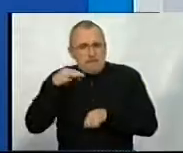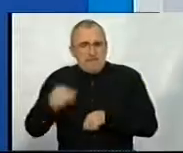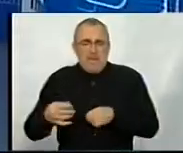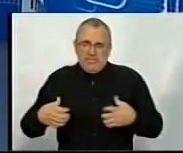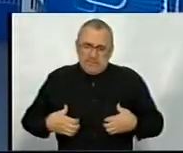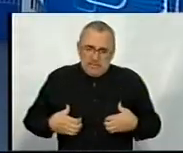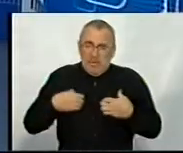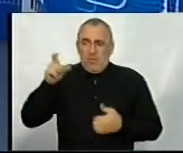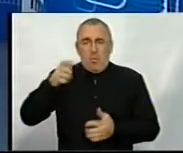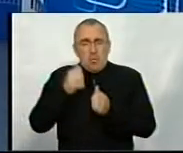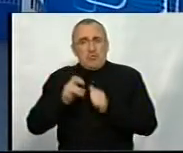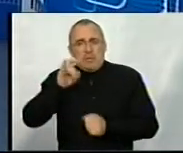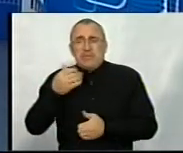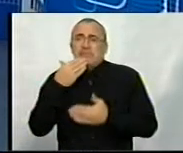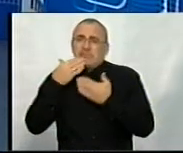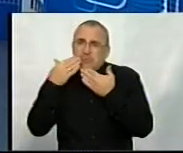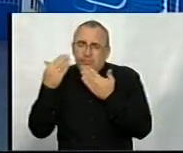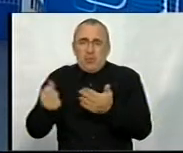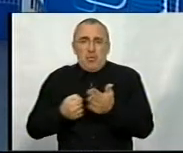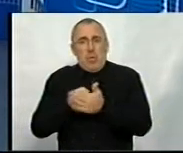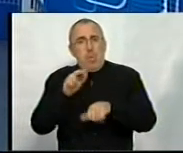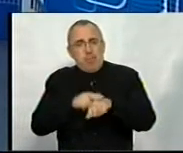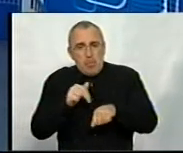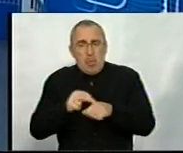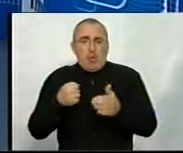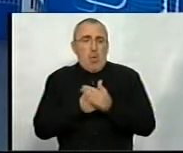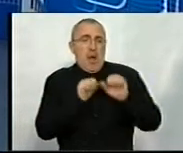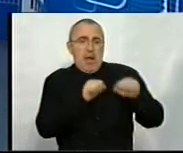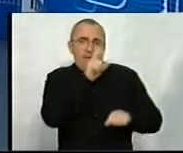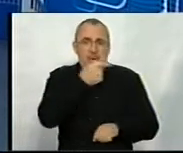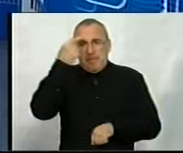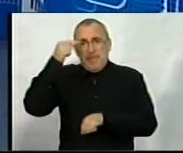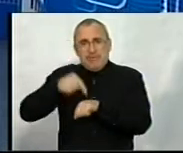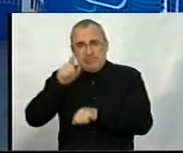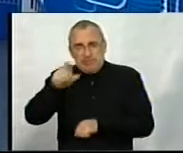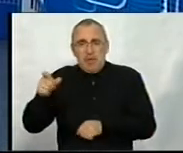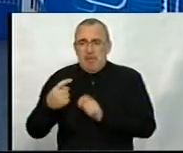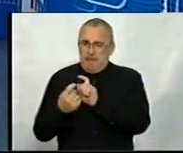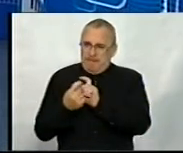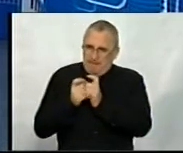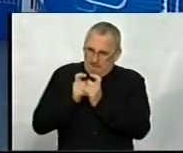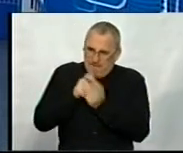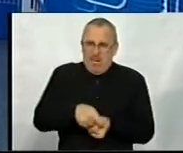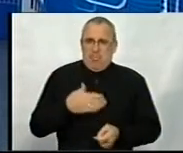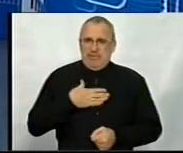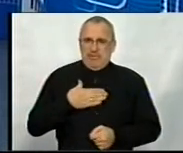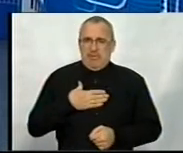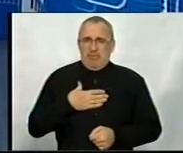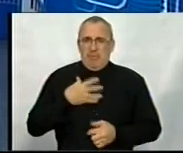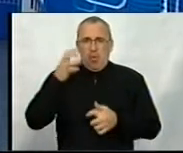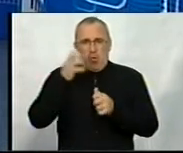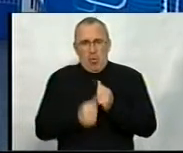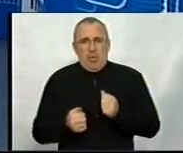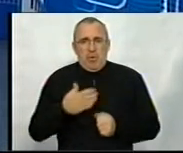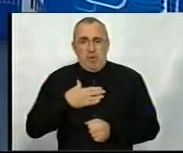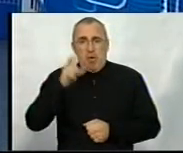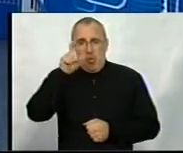страх. Вона кожного разу, звертаючись до поліції, до адвоката, до психолога, вона переборює себе. Тому кожного, ну,